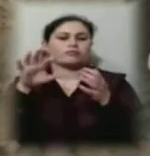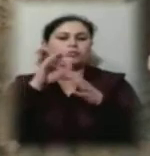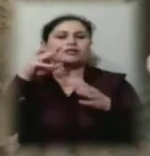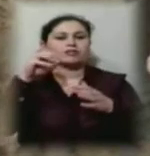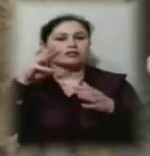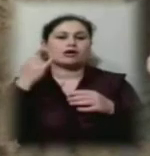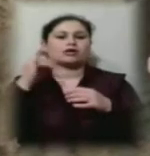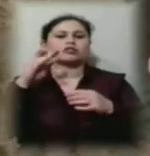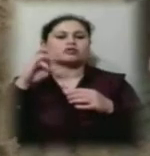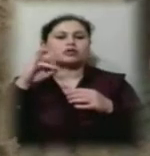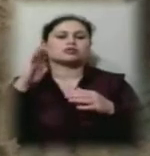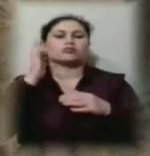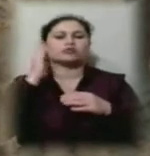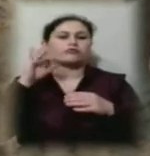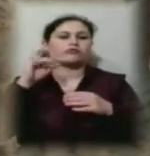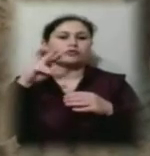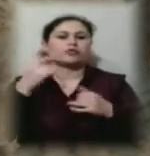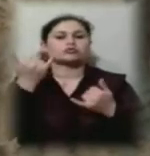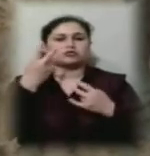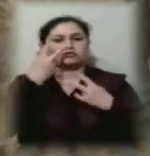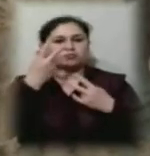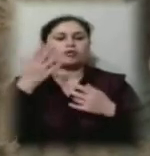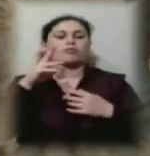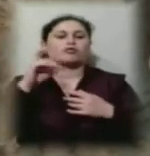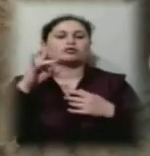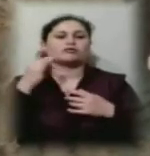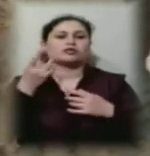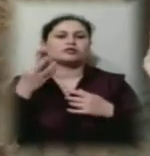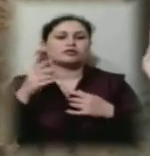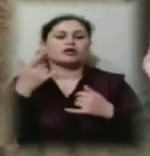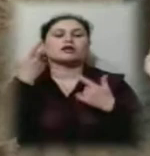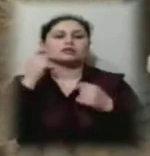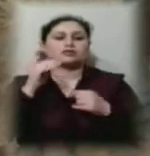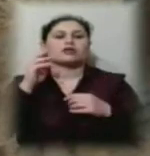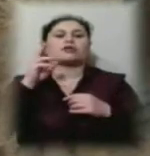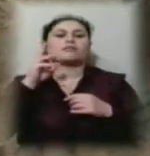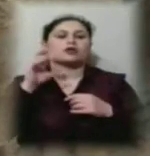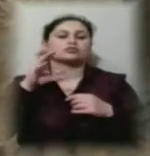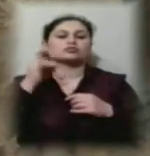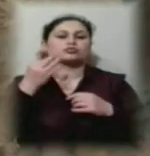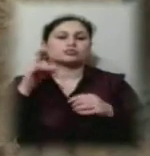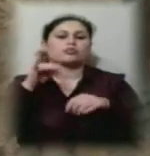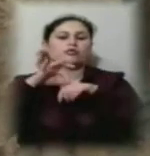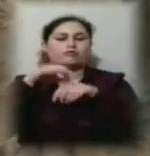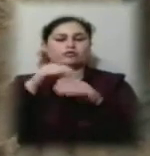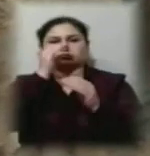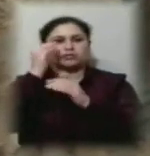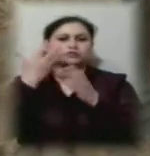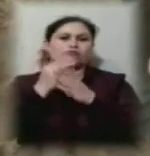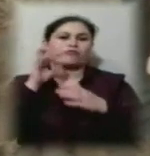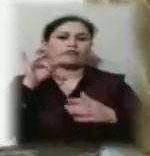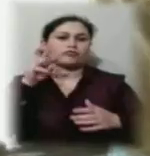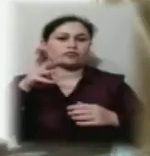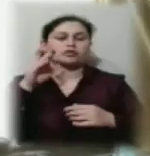фільмів. Ми зараз знаходимося на одному із подвір'їв Старого міста, де команда «Макс Студіо» проводить зйомки свого фільму у жанрі